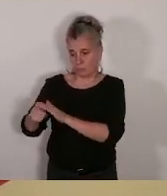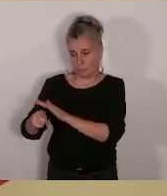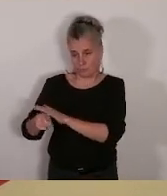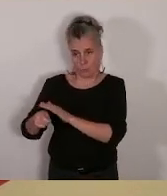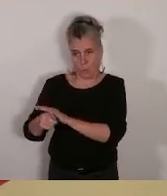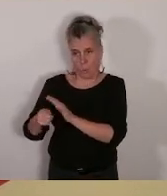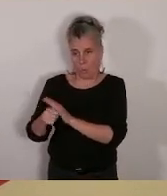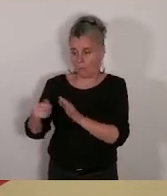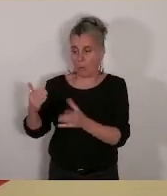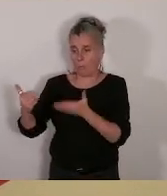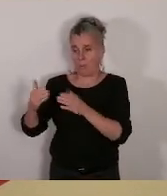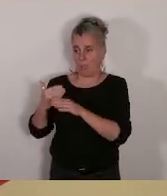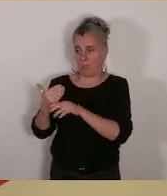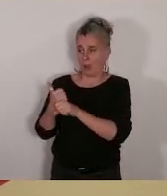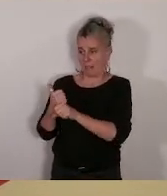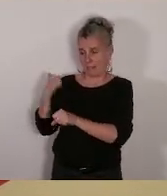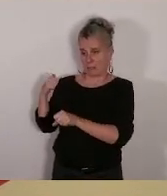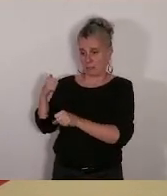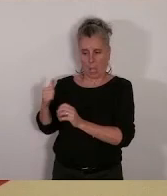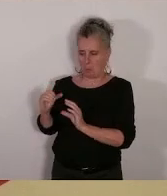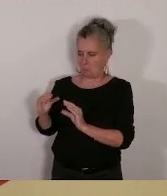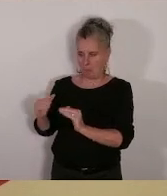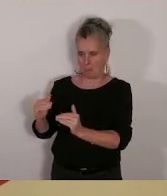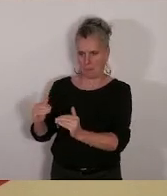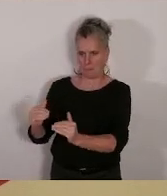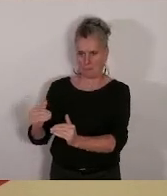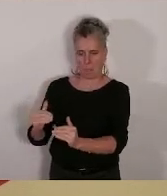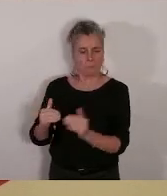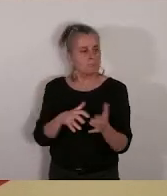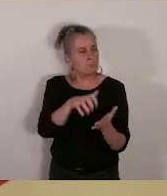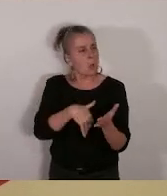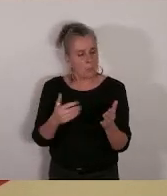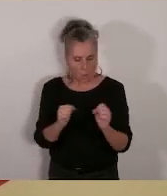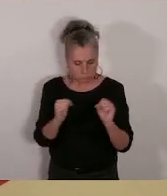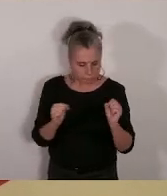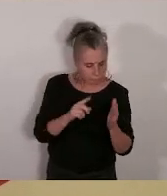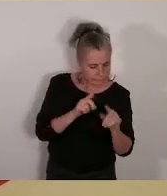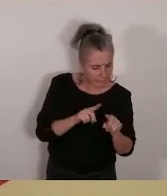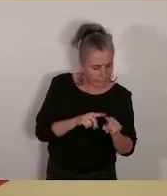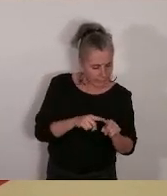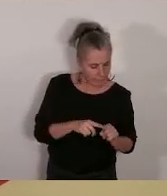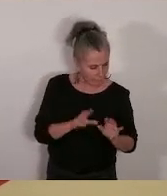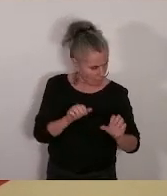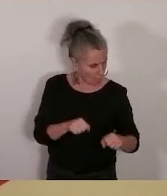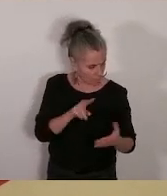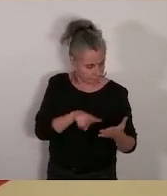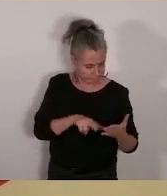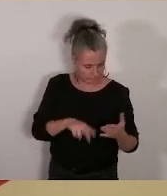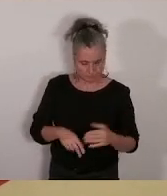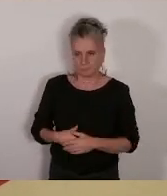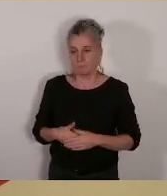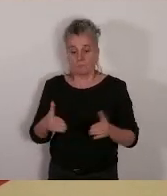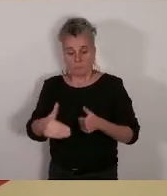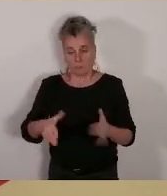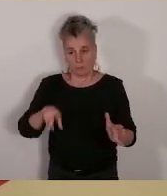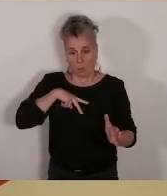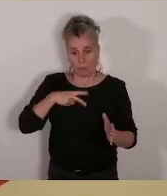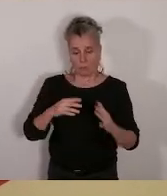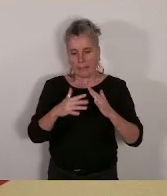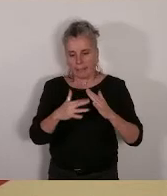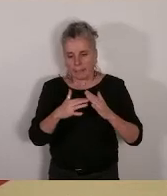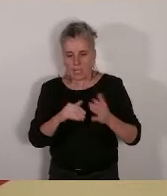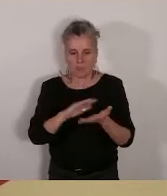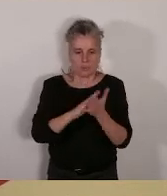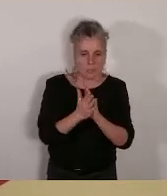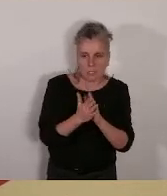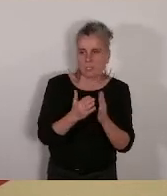dont vous avez le détail dans le rapport. Pour ce qui concerne notre secteur, plusieurs crèches associatives et lieux d'accueil vont